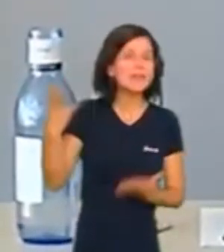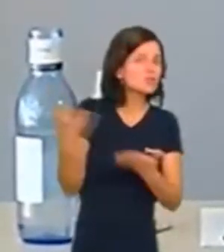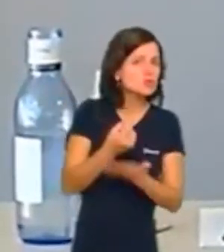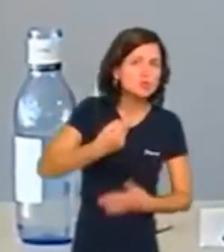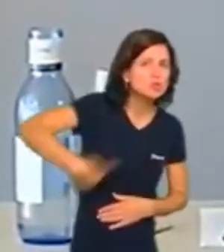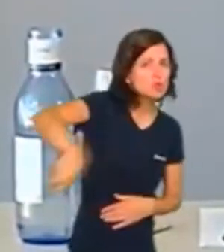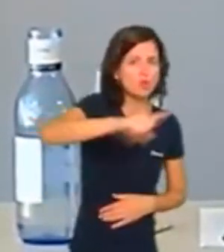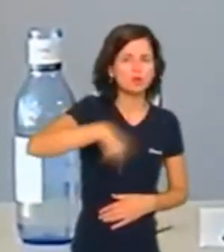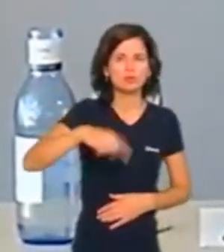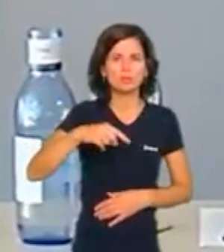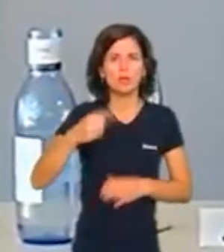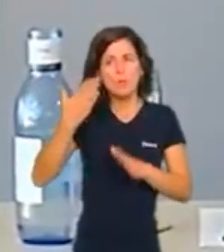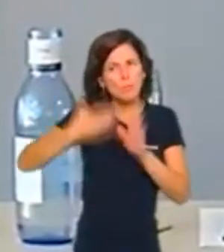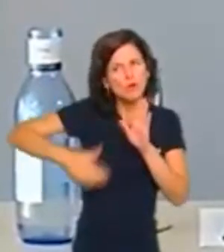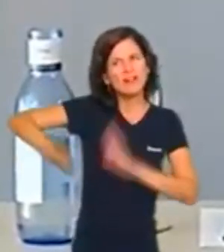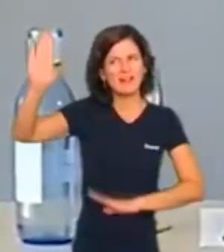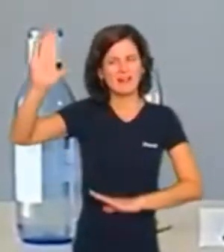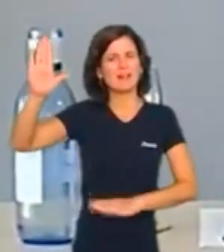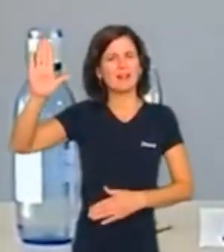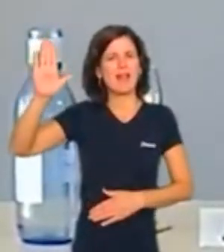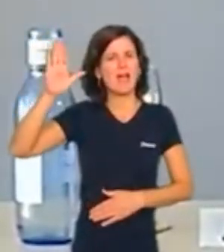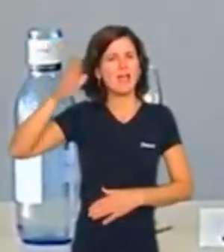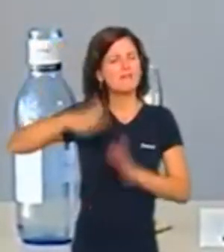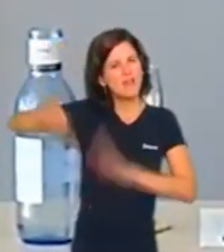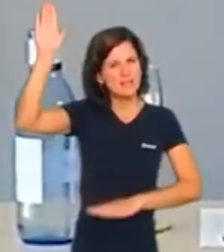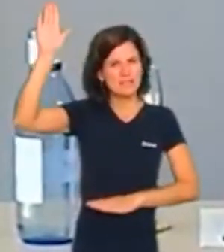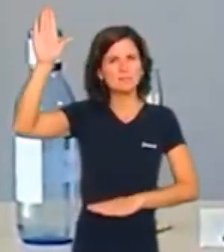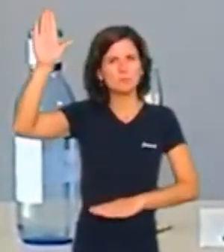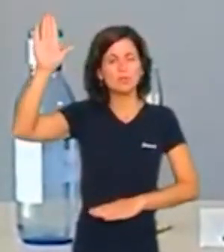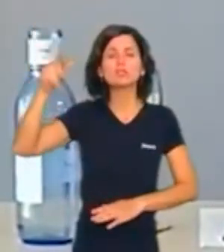suposa el feixisme per a les democràcies, per a la convivència i per a les persones.